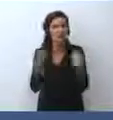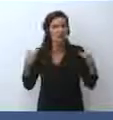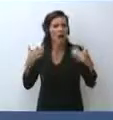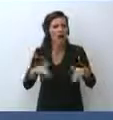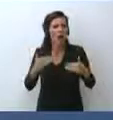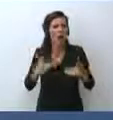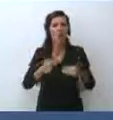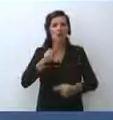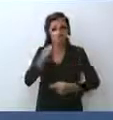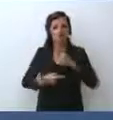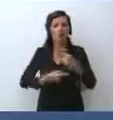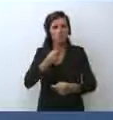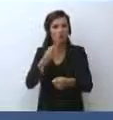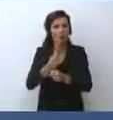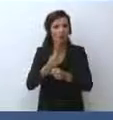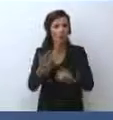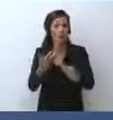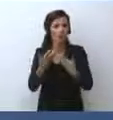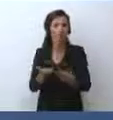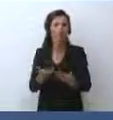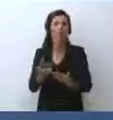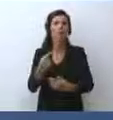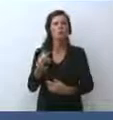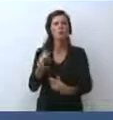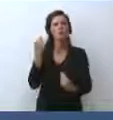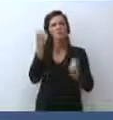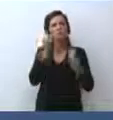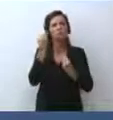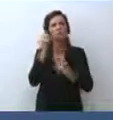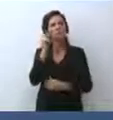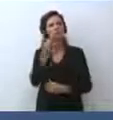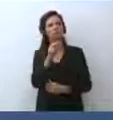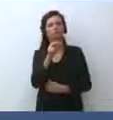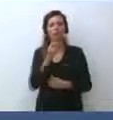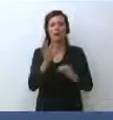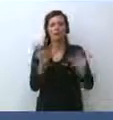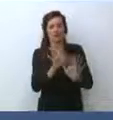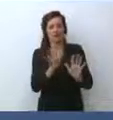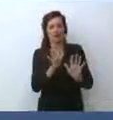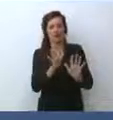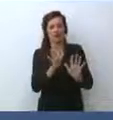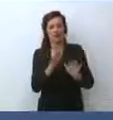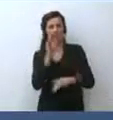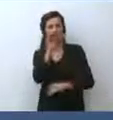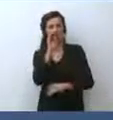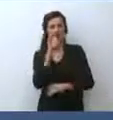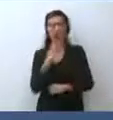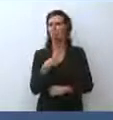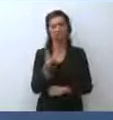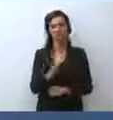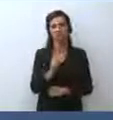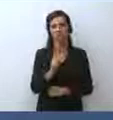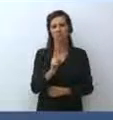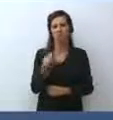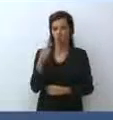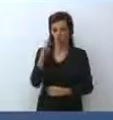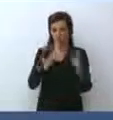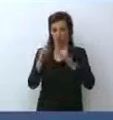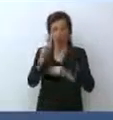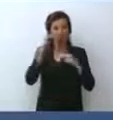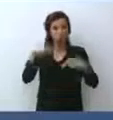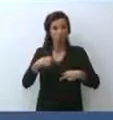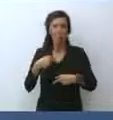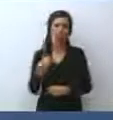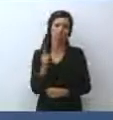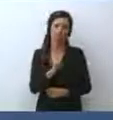io non vedo nessun disastro all'orizzonte e non mi preoccupo per me stesso di sicuro.